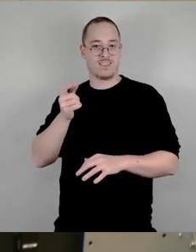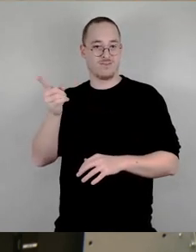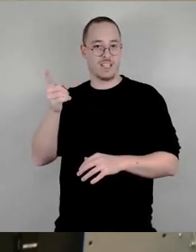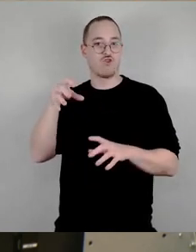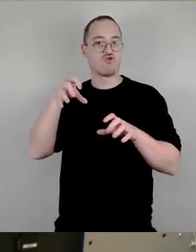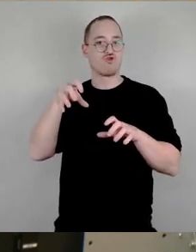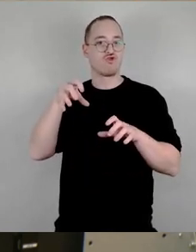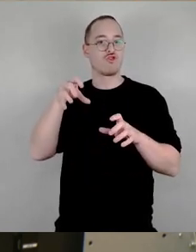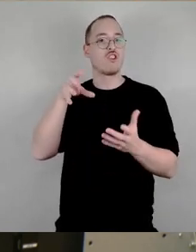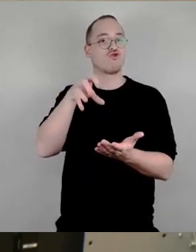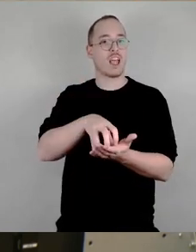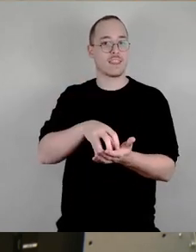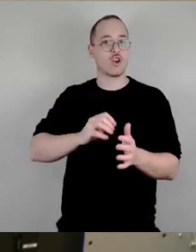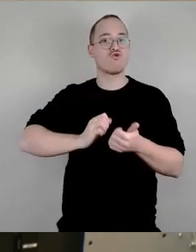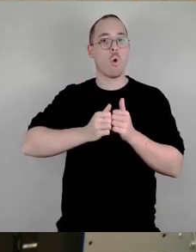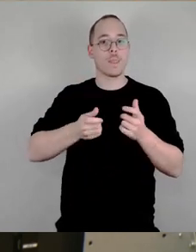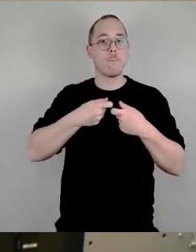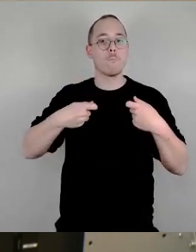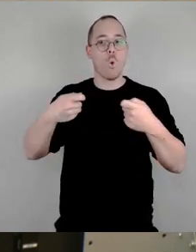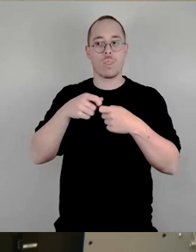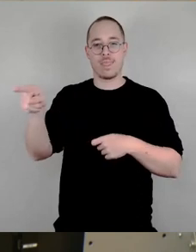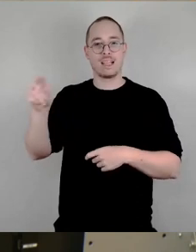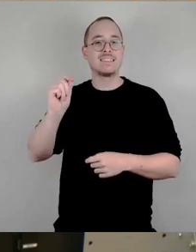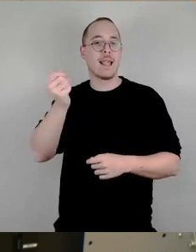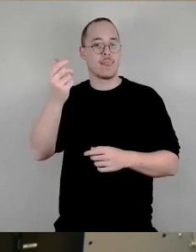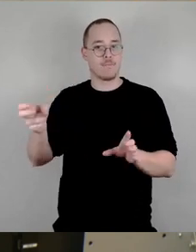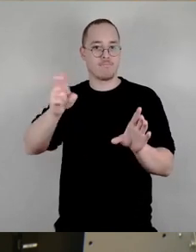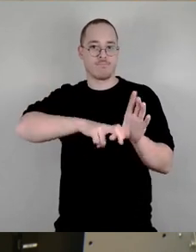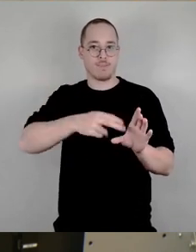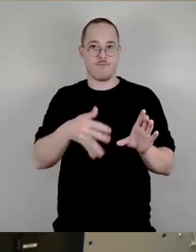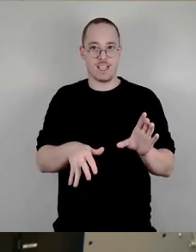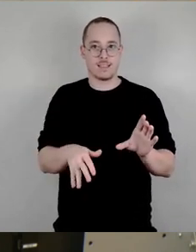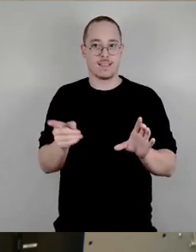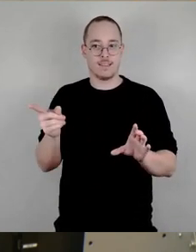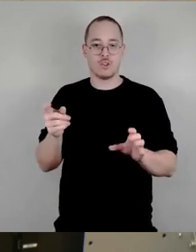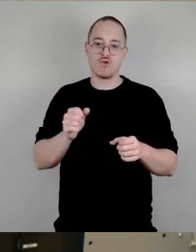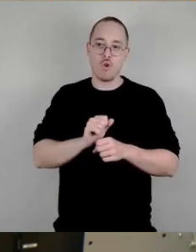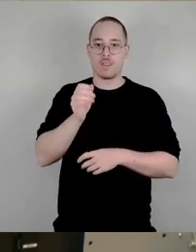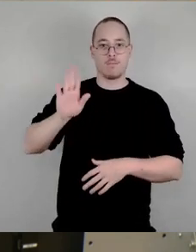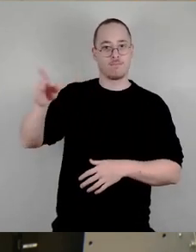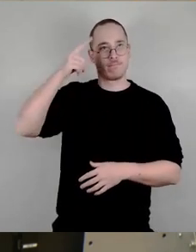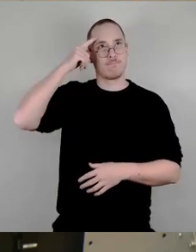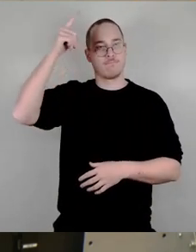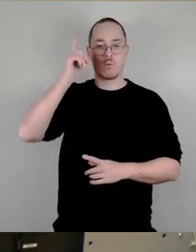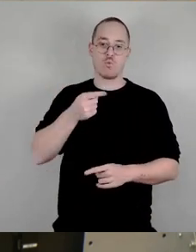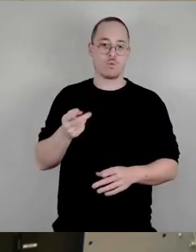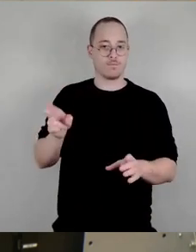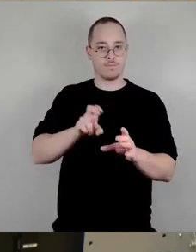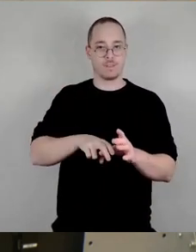beteiligen an dieser Gestaltung eines fördernden Umfeldes Für diejenigen, die Leistungssport für sich für gut halten